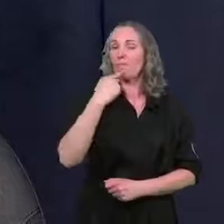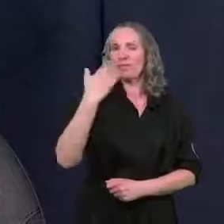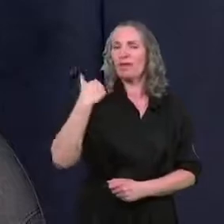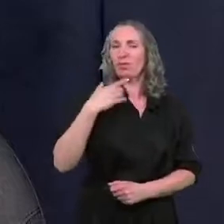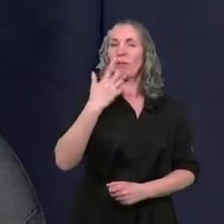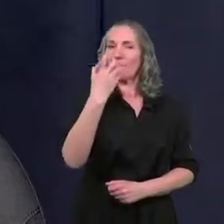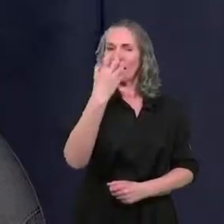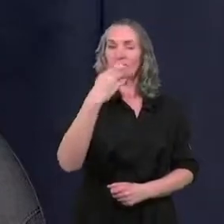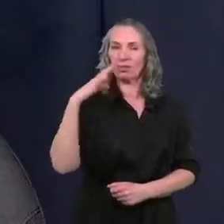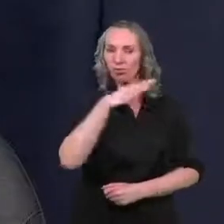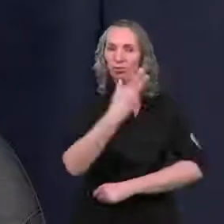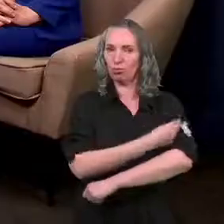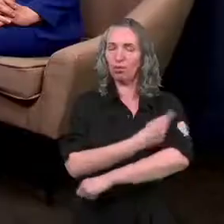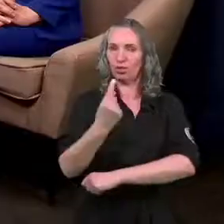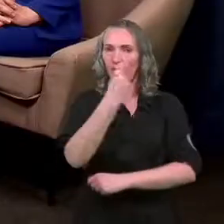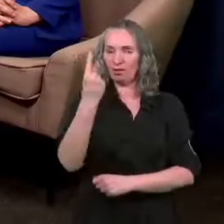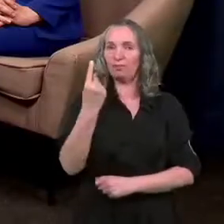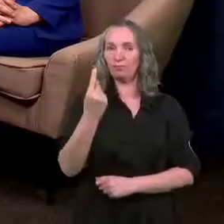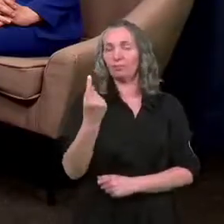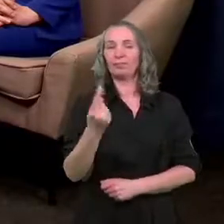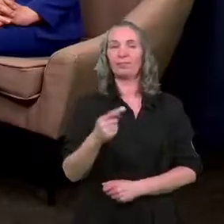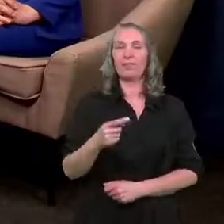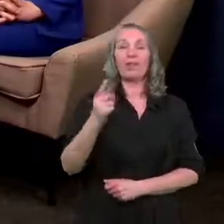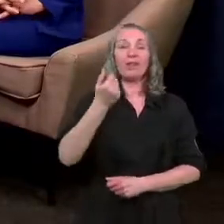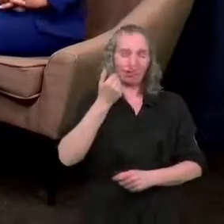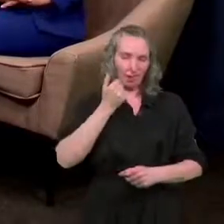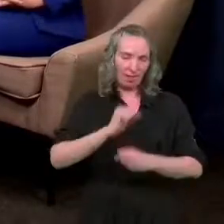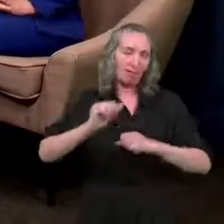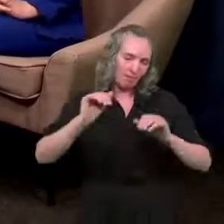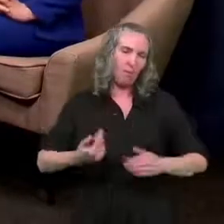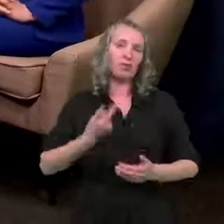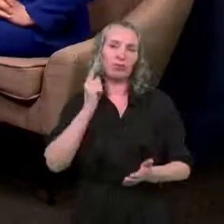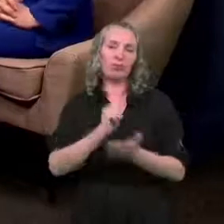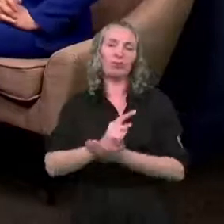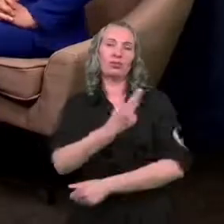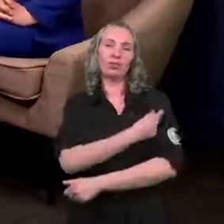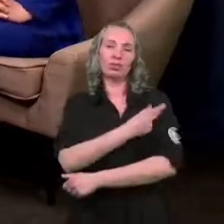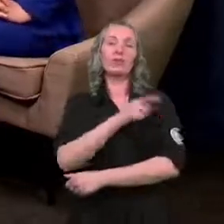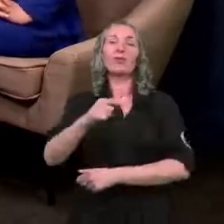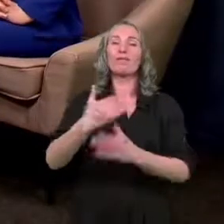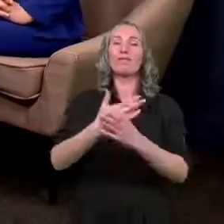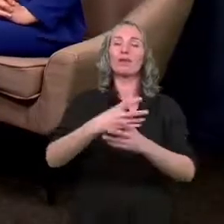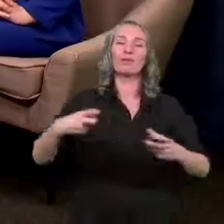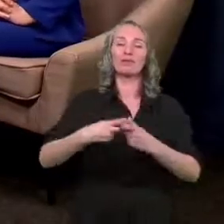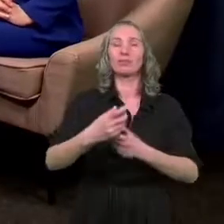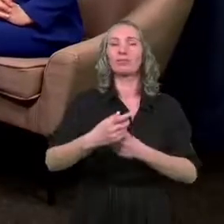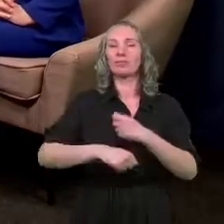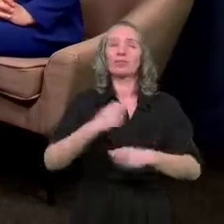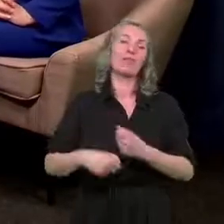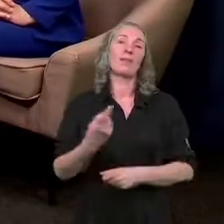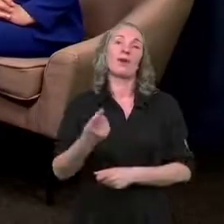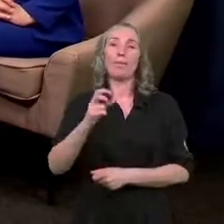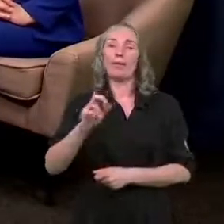szczepionkach dziennie. O 500. I jesteśmy w stanie to oczywiście zrobić. Ten operator, który z nami współpracuje,